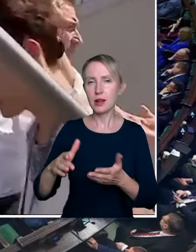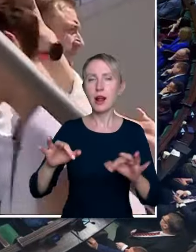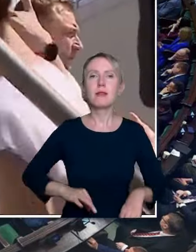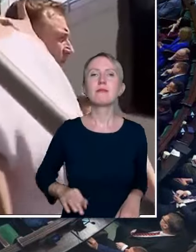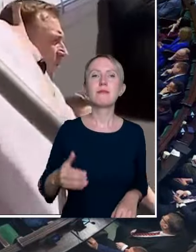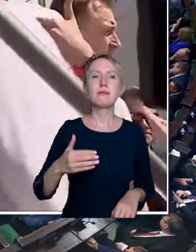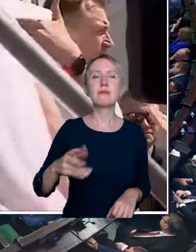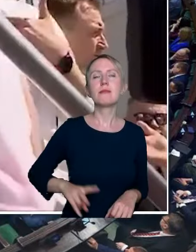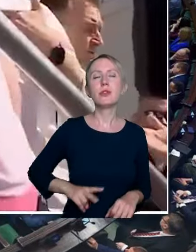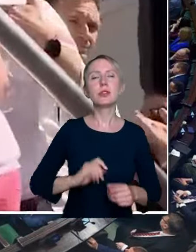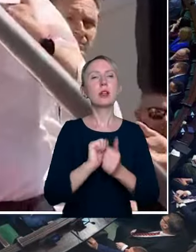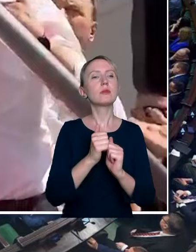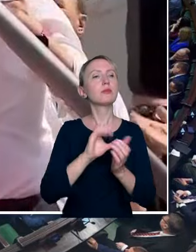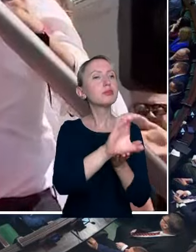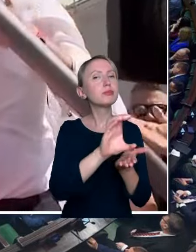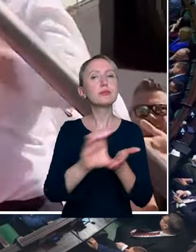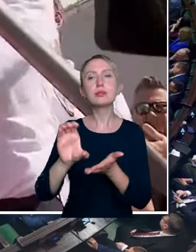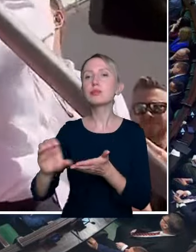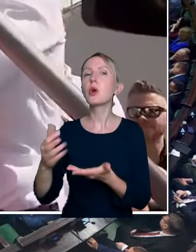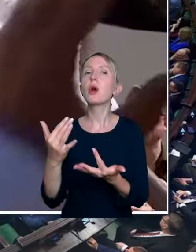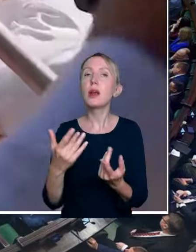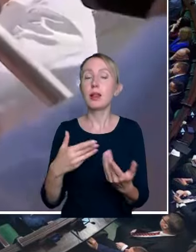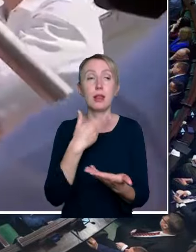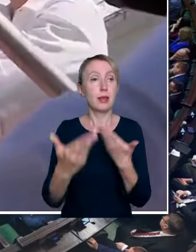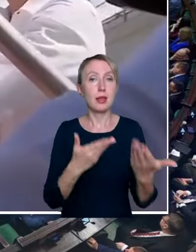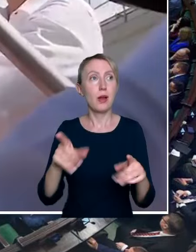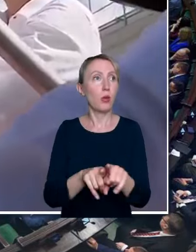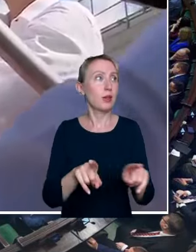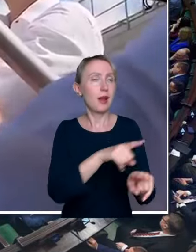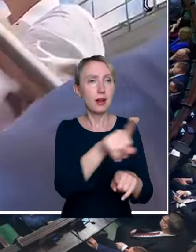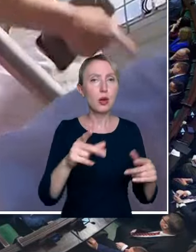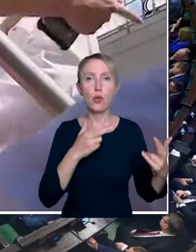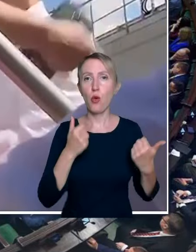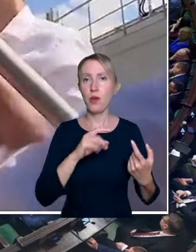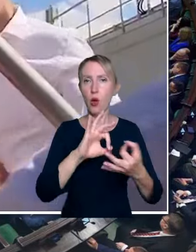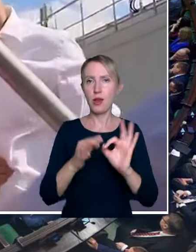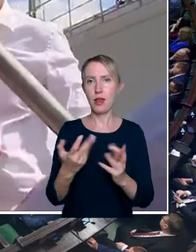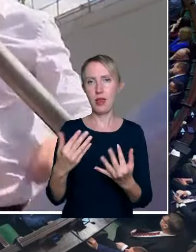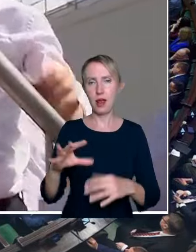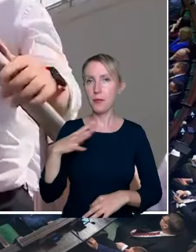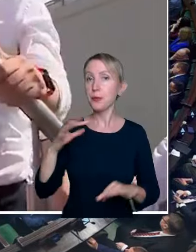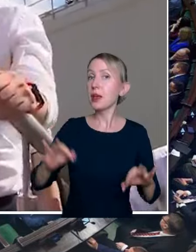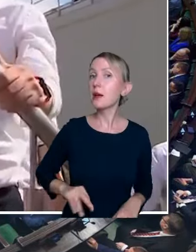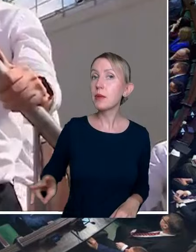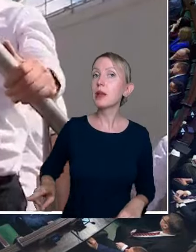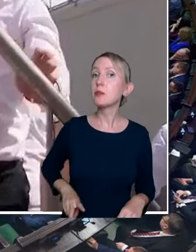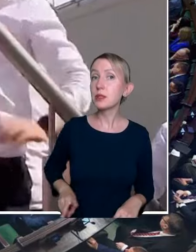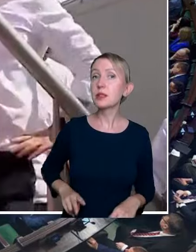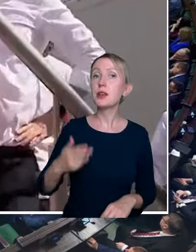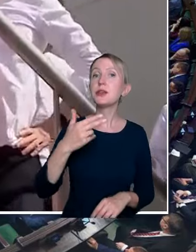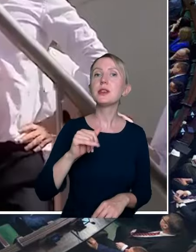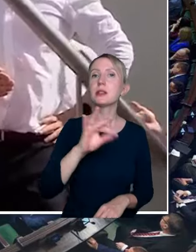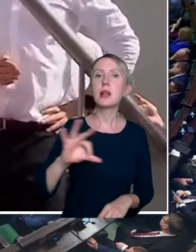sportu właśnie na poszczególne komitety olimpijskie. I także chcielibyśmy poznać to, co pan minister Nitras